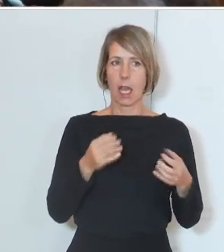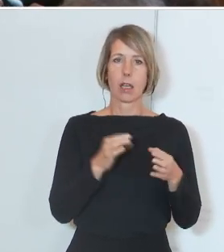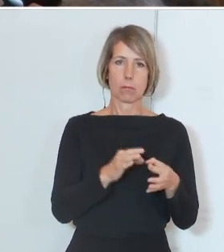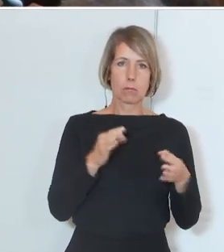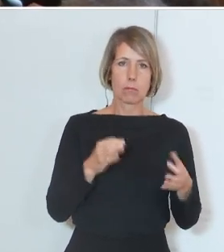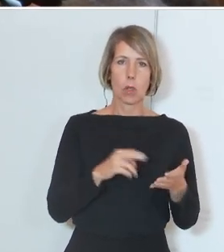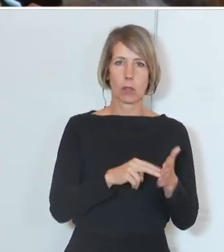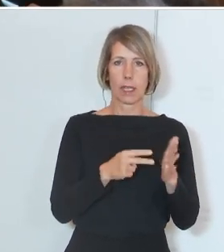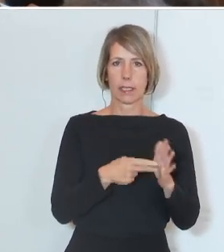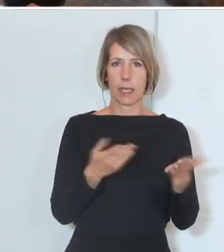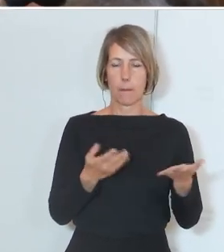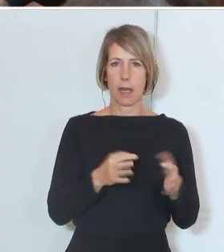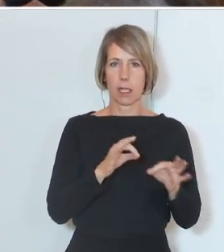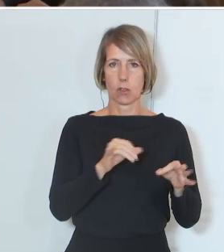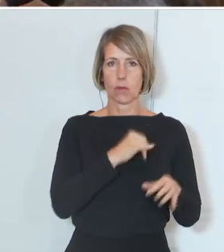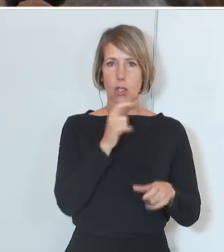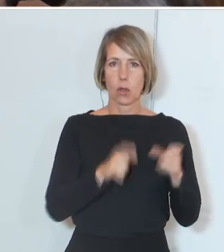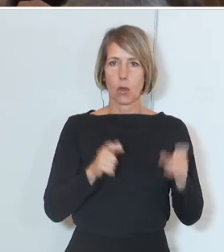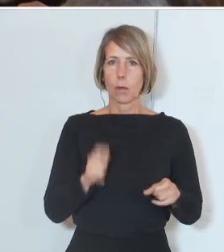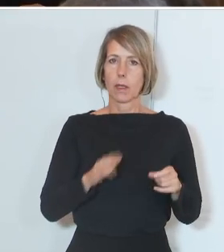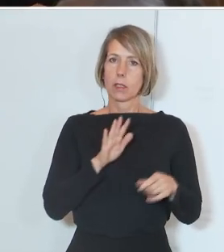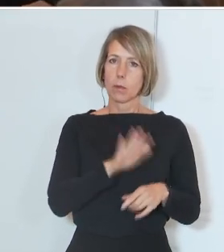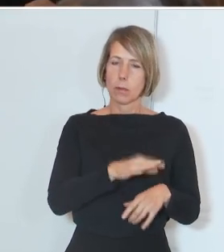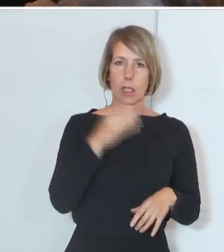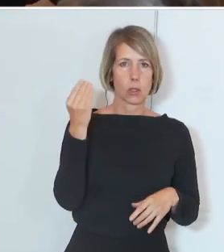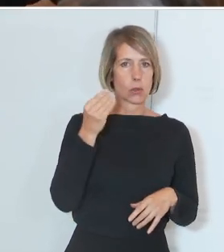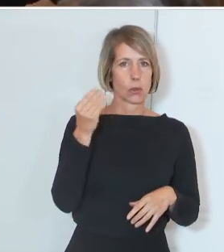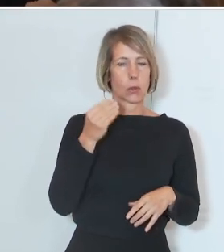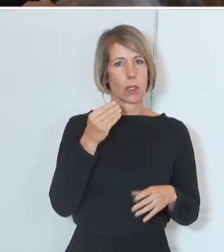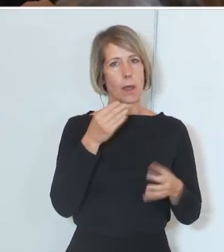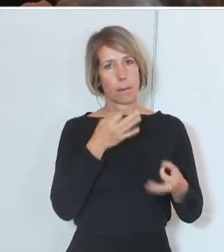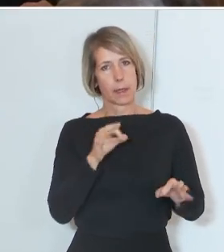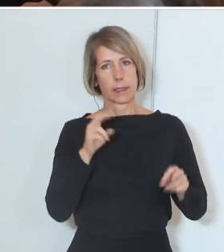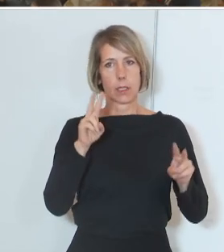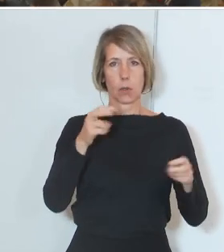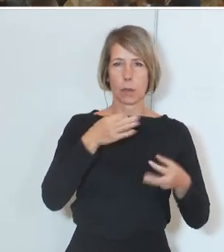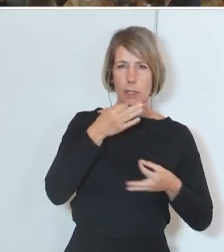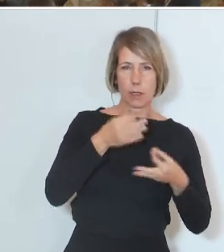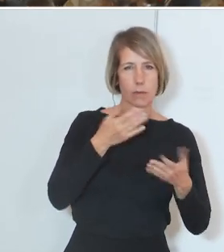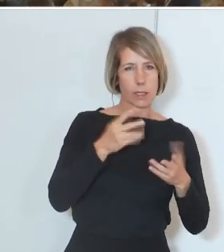Maßnahmen, damit junge Menschen dieses Thema an den Schulen besser, über dieses Thema besser informiert werden?